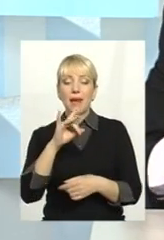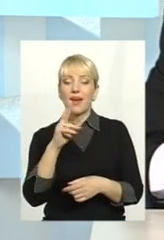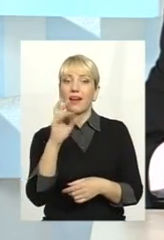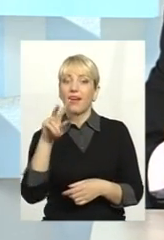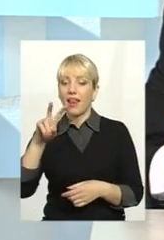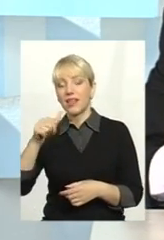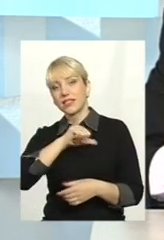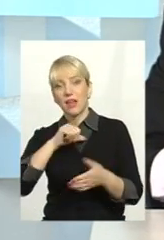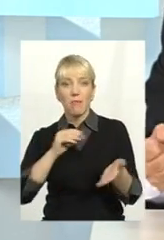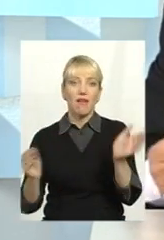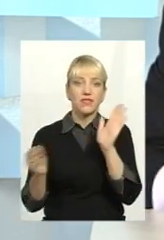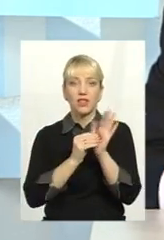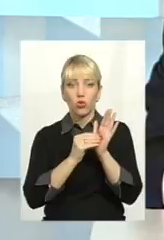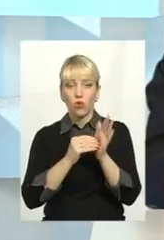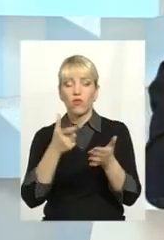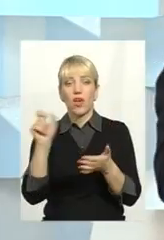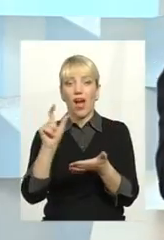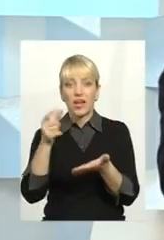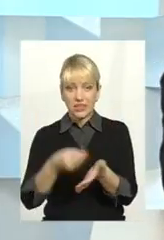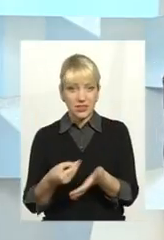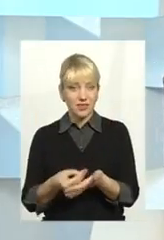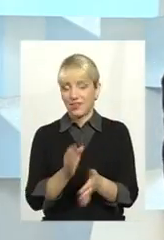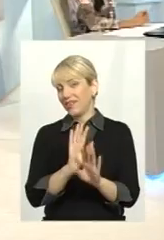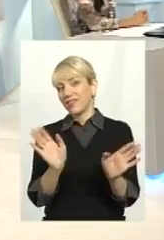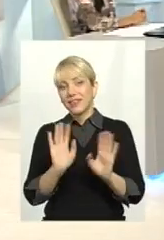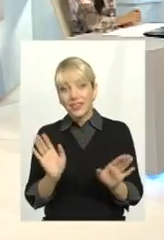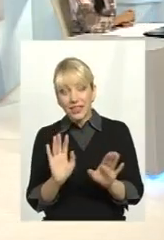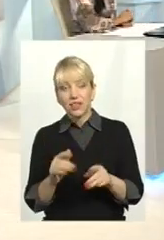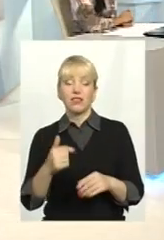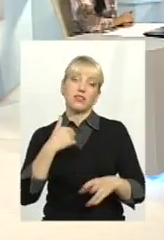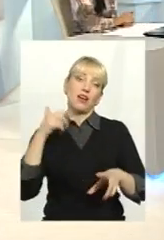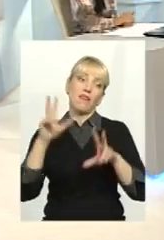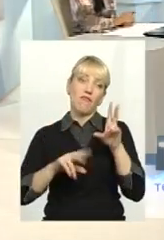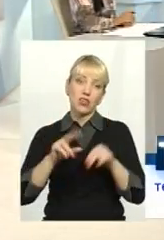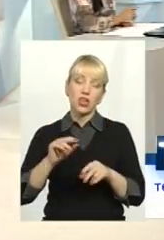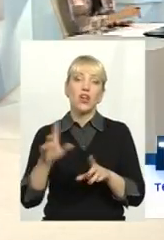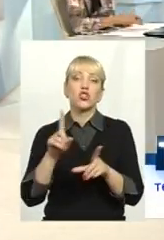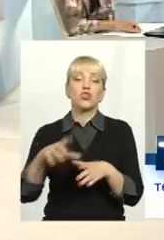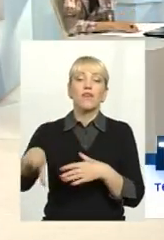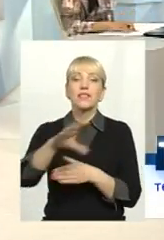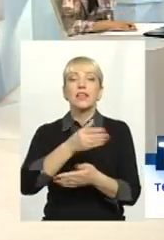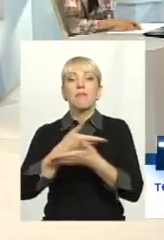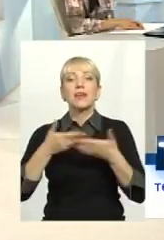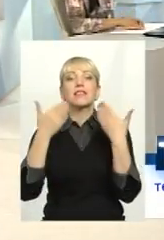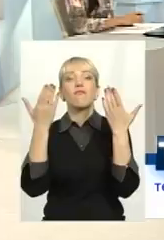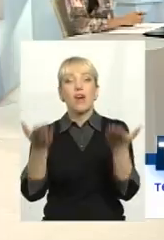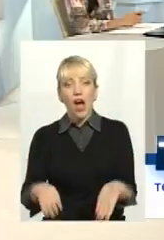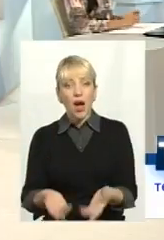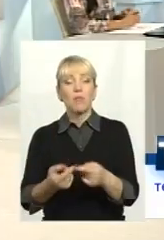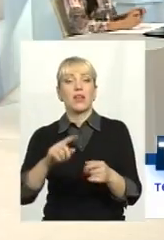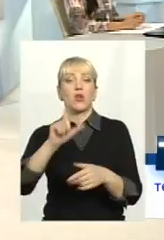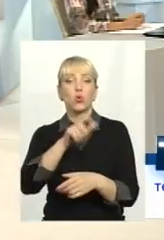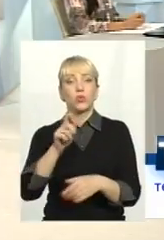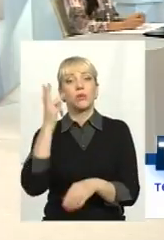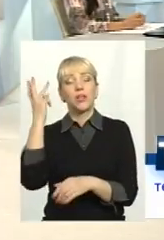встановлює німцями? Так само не встановлює, розумієте? І я вважаю, що саме ми всі з вами, і мешканці Хмельницька, Хмельницької